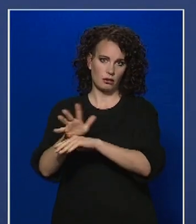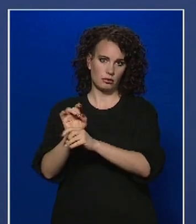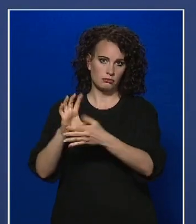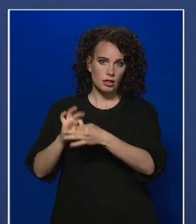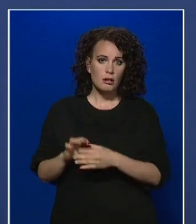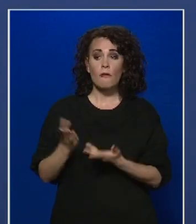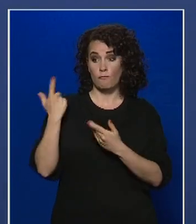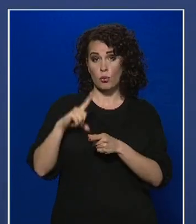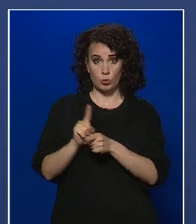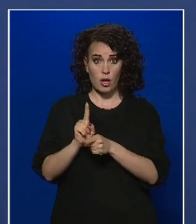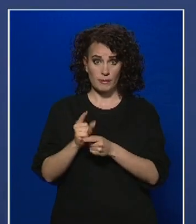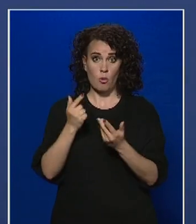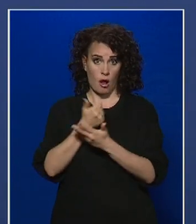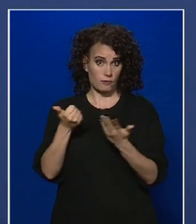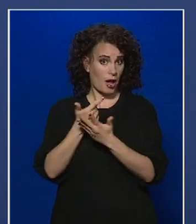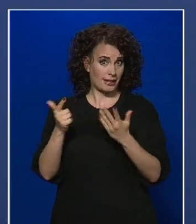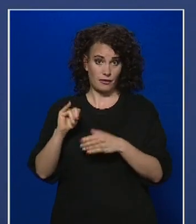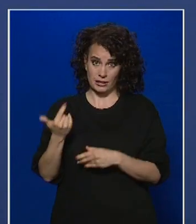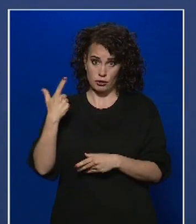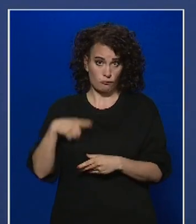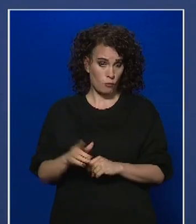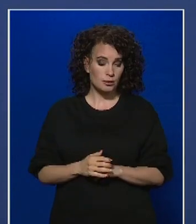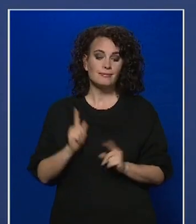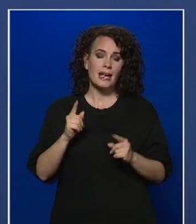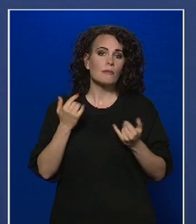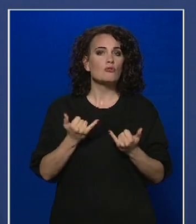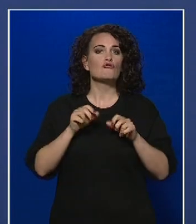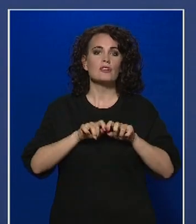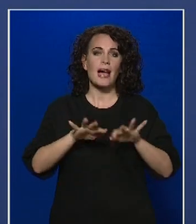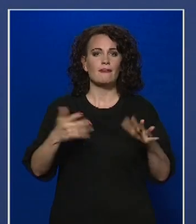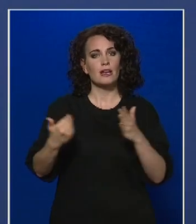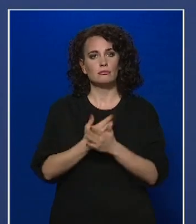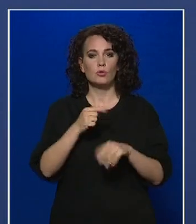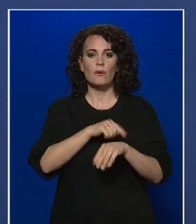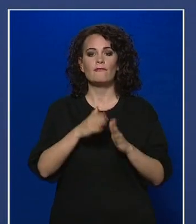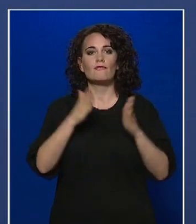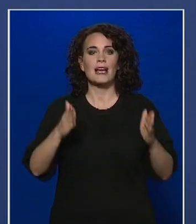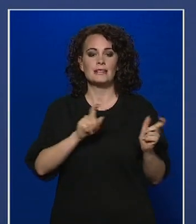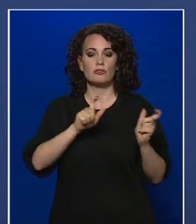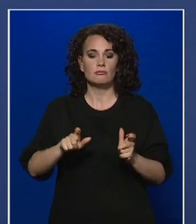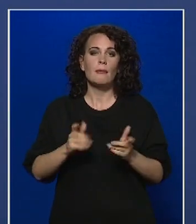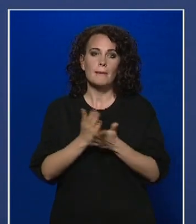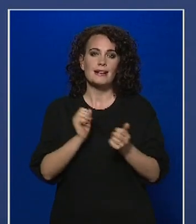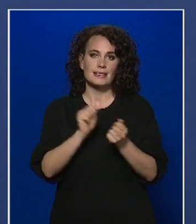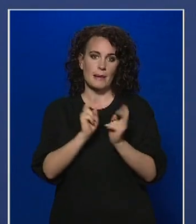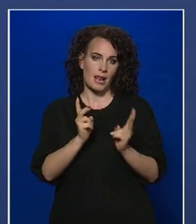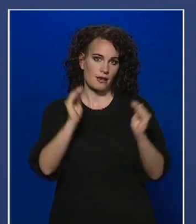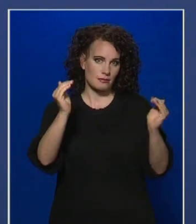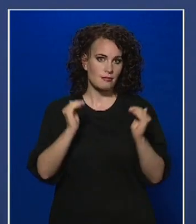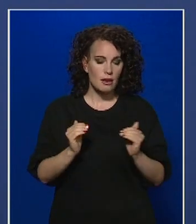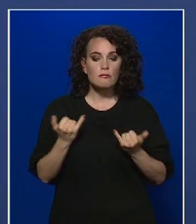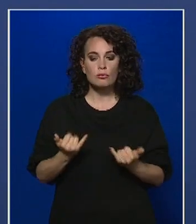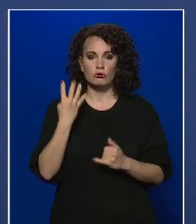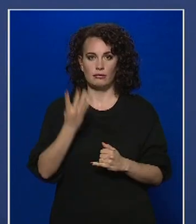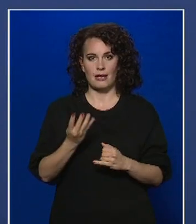-70 autó is szolgálatba lépett, de a járvány új fázisába érkezve ezeket a számokat tudtuk csökkenteni, és most már 40 autó az, ami